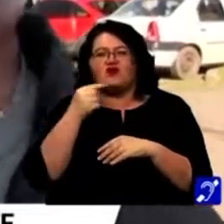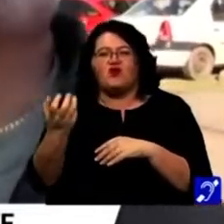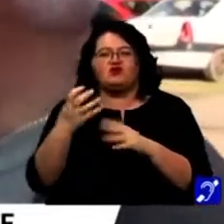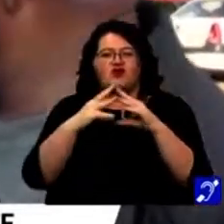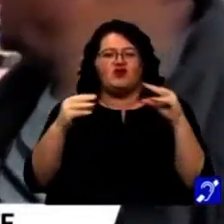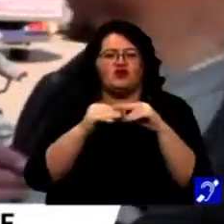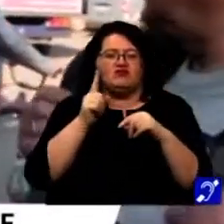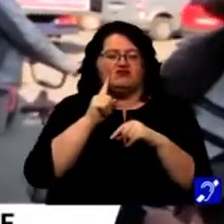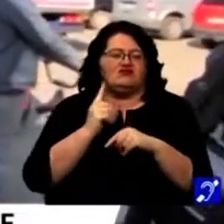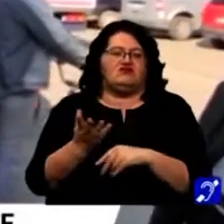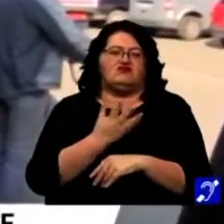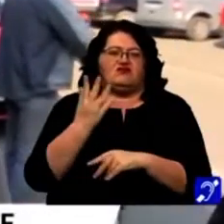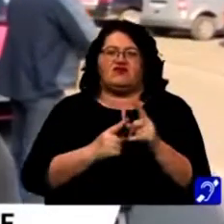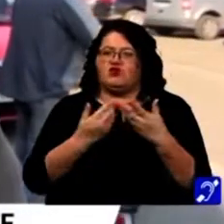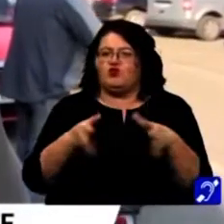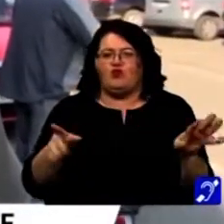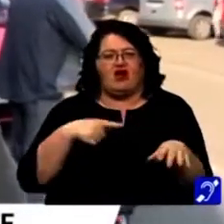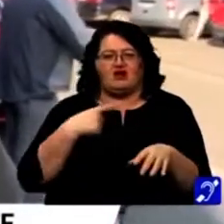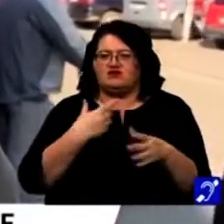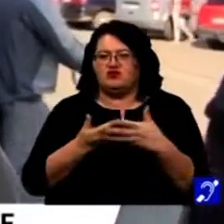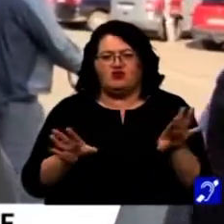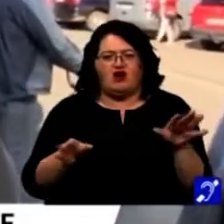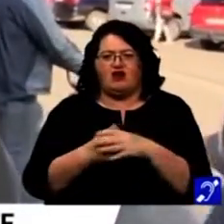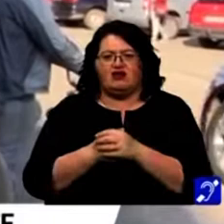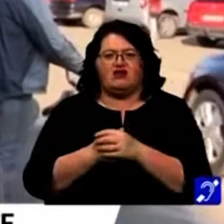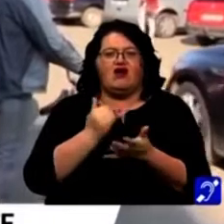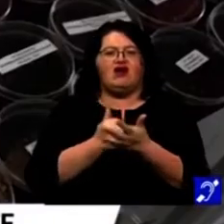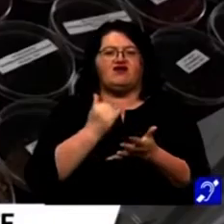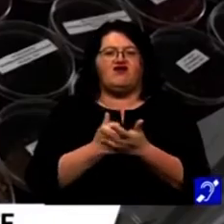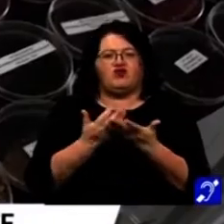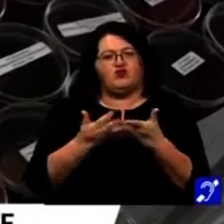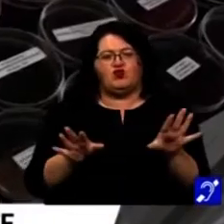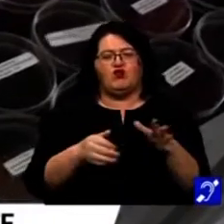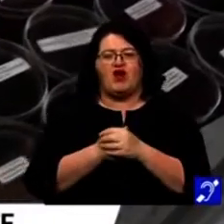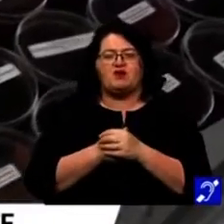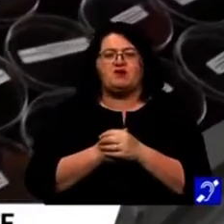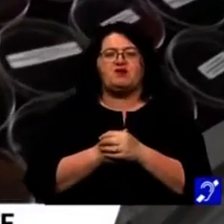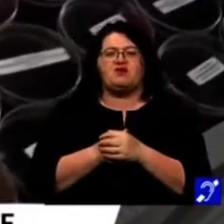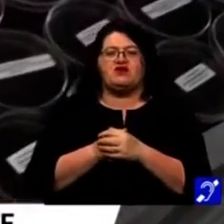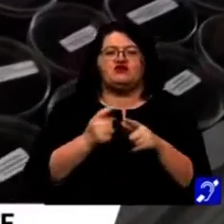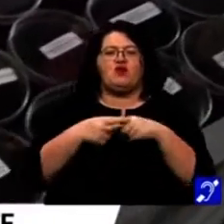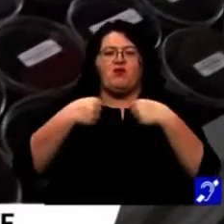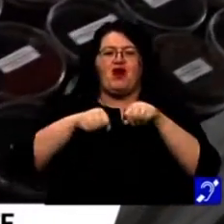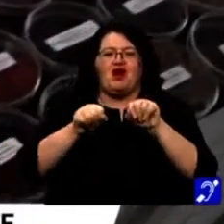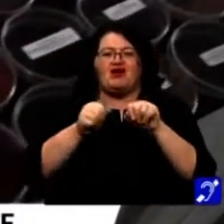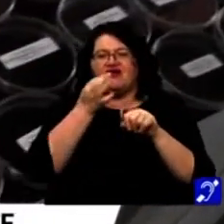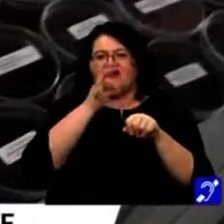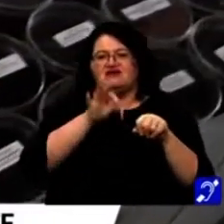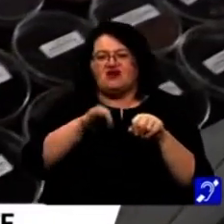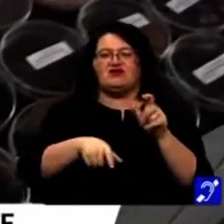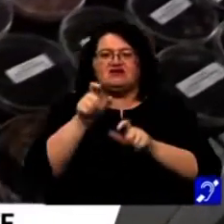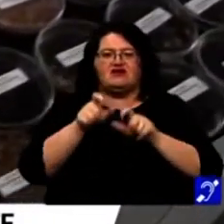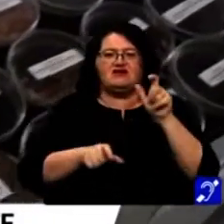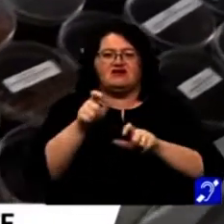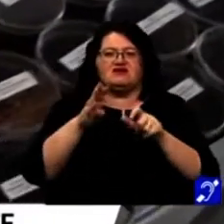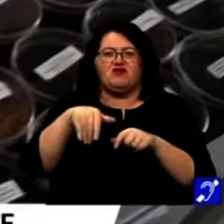buni și foarte ăsta, dar nu mai este, nu mai sunt roșiile adevărate. De altfel, nici măcar banca de semințe a grădinii botanice